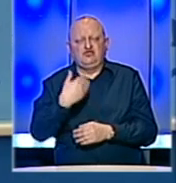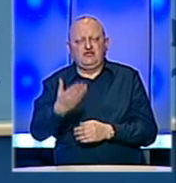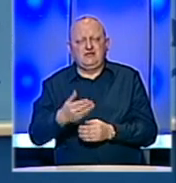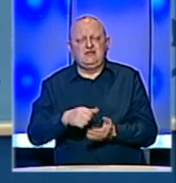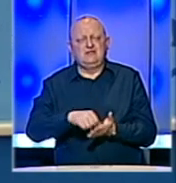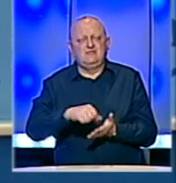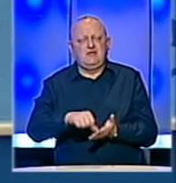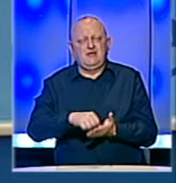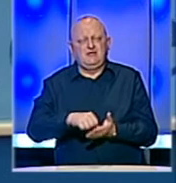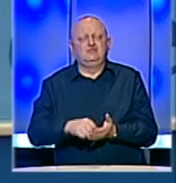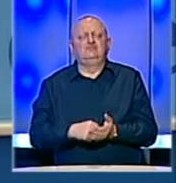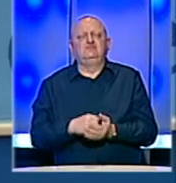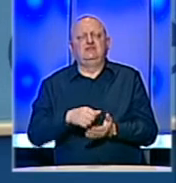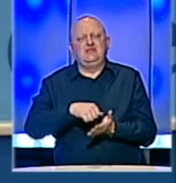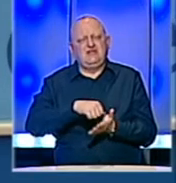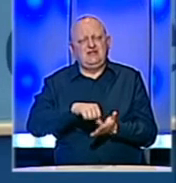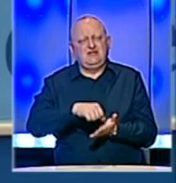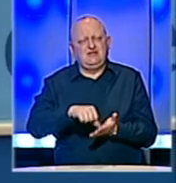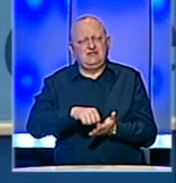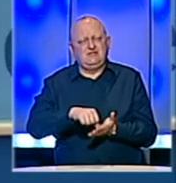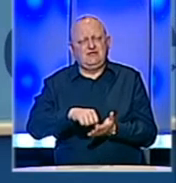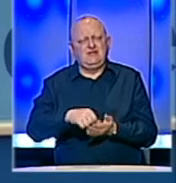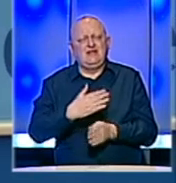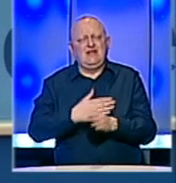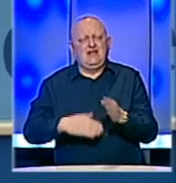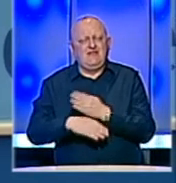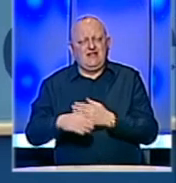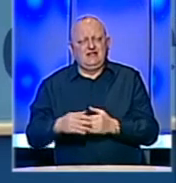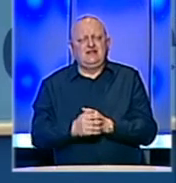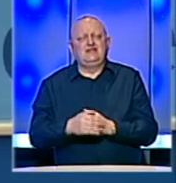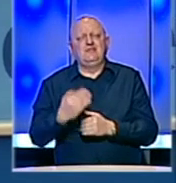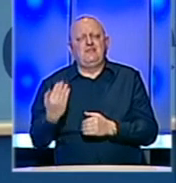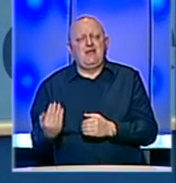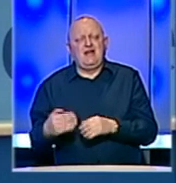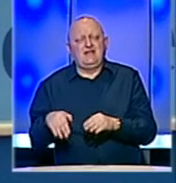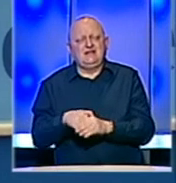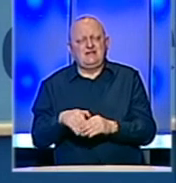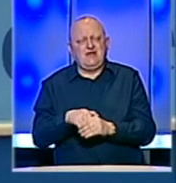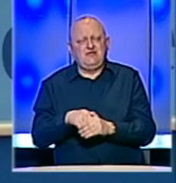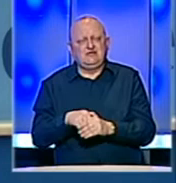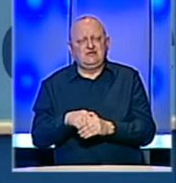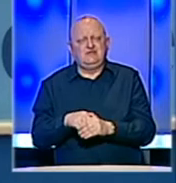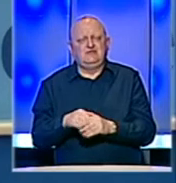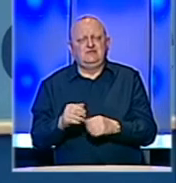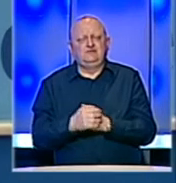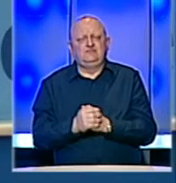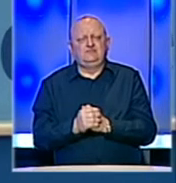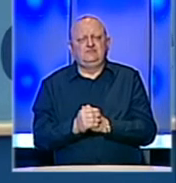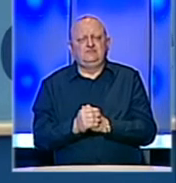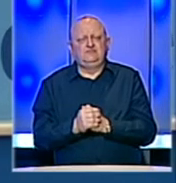biti isplaćivan, da će biti isplaćivane invalidnine, plate zaposlenih i